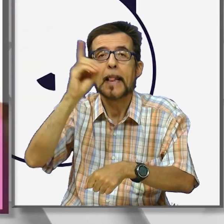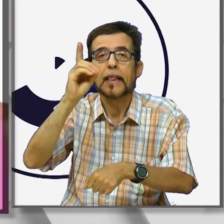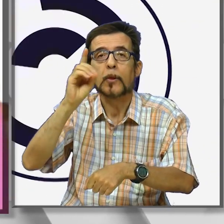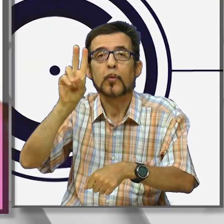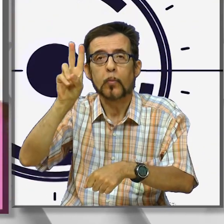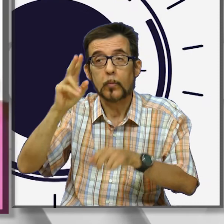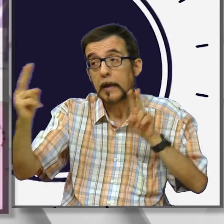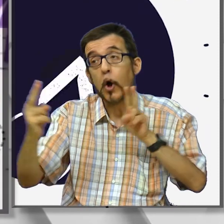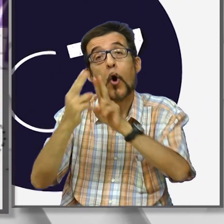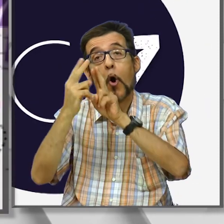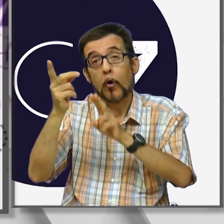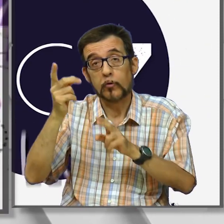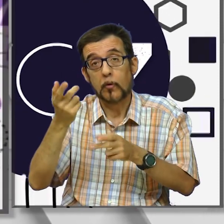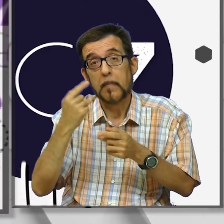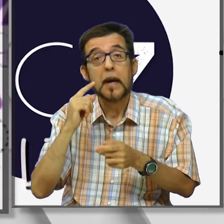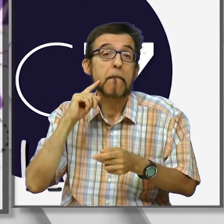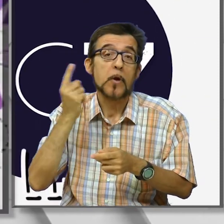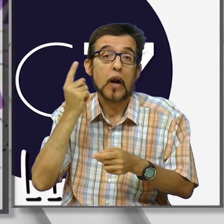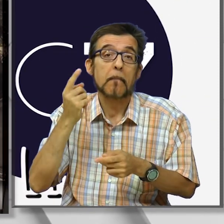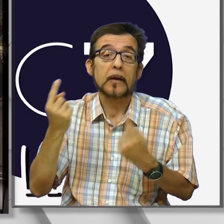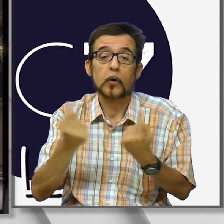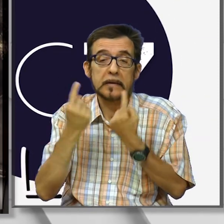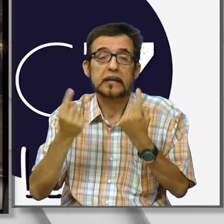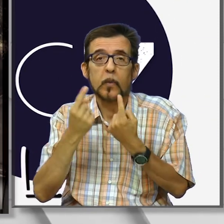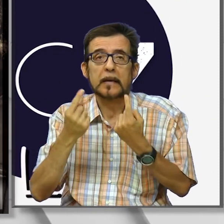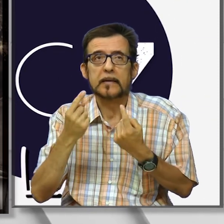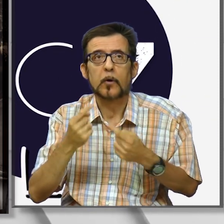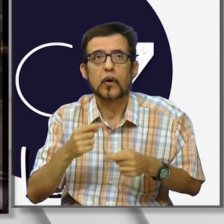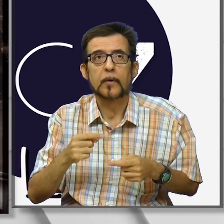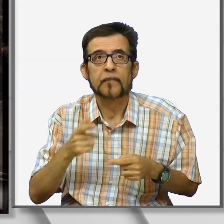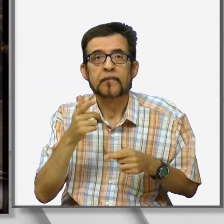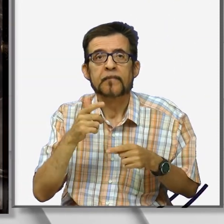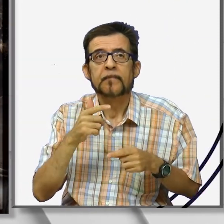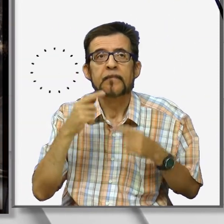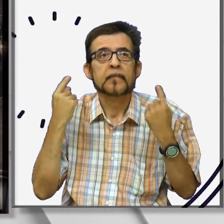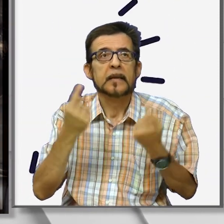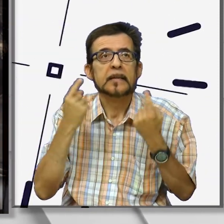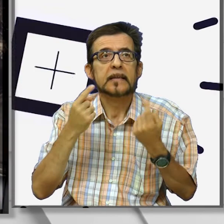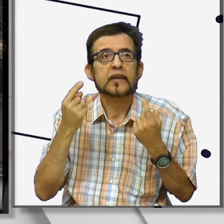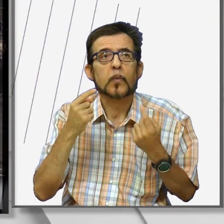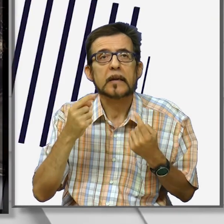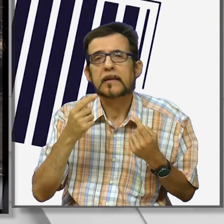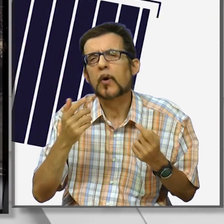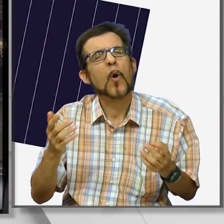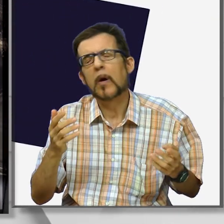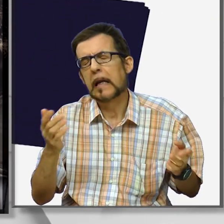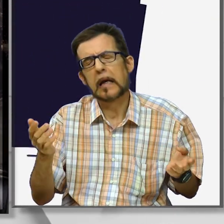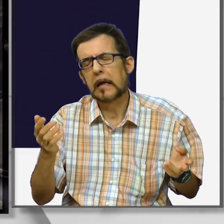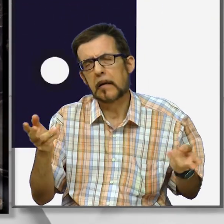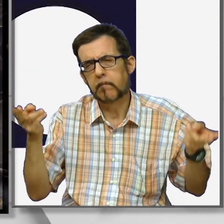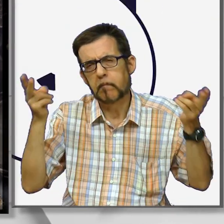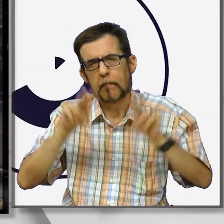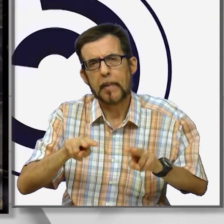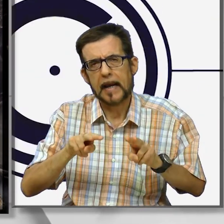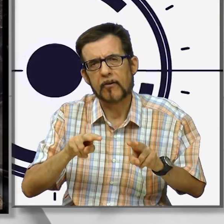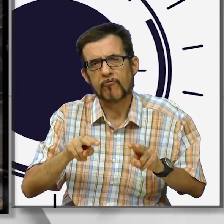miglioramento della situazione particolarmente drammatica. La situazione è, devo dire, precipitata per le donne.